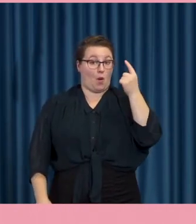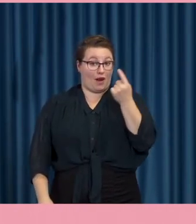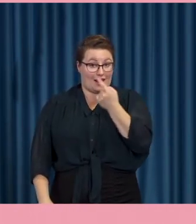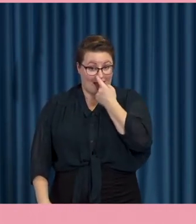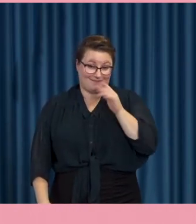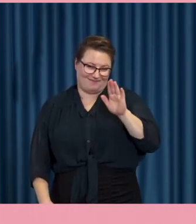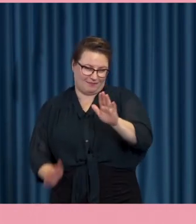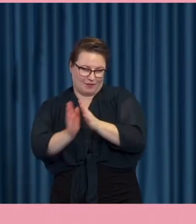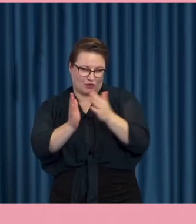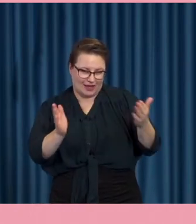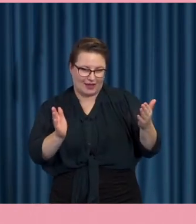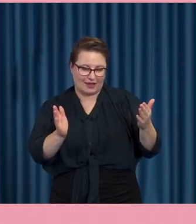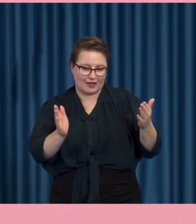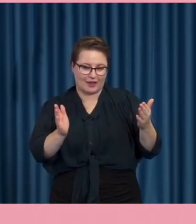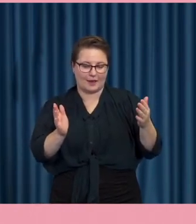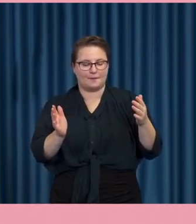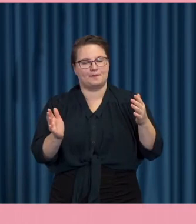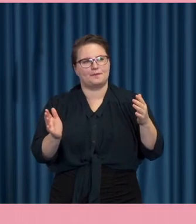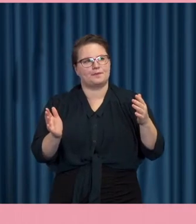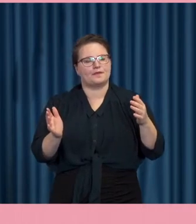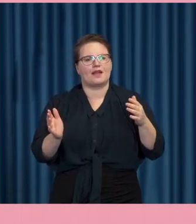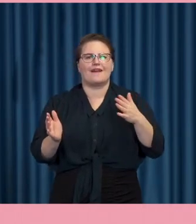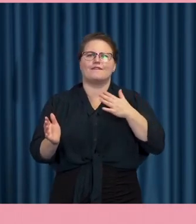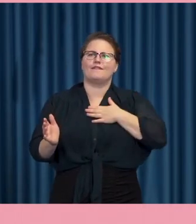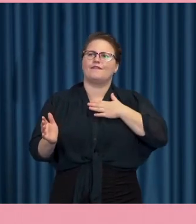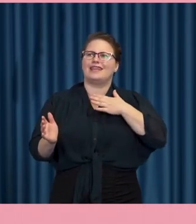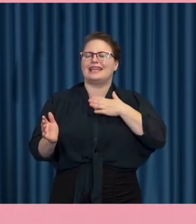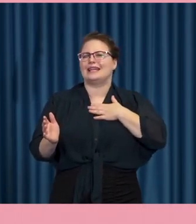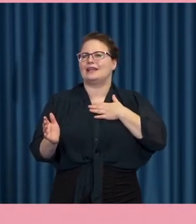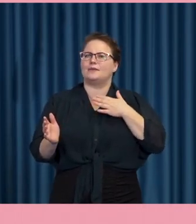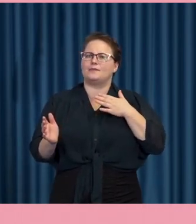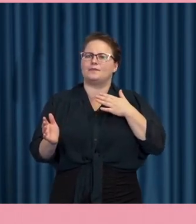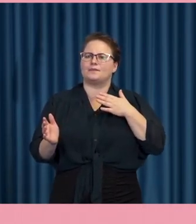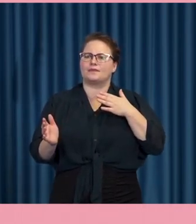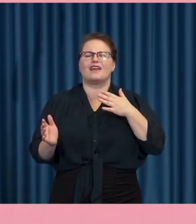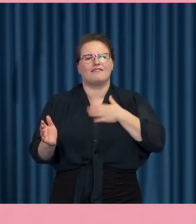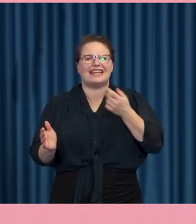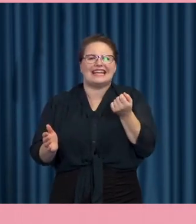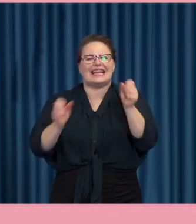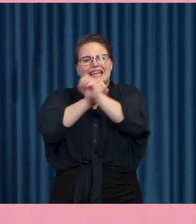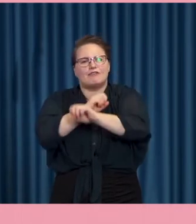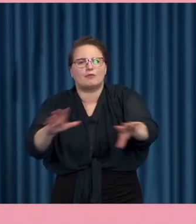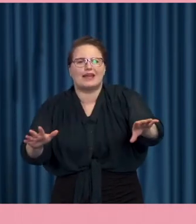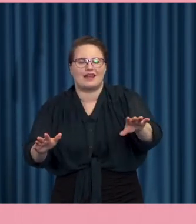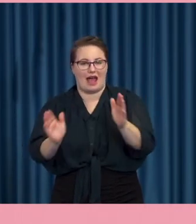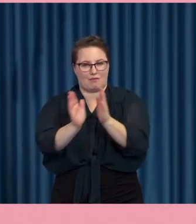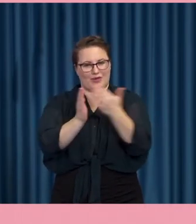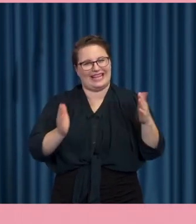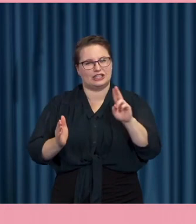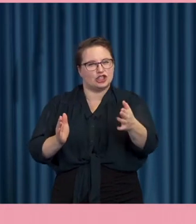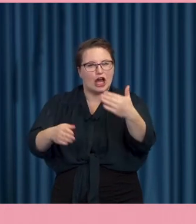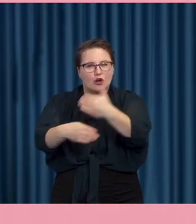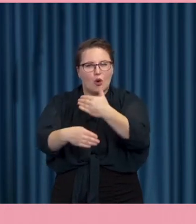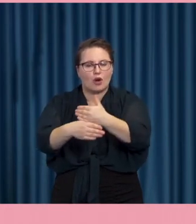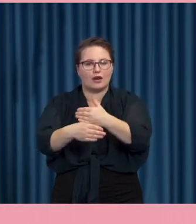Bollernäs bibliotek de ville informera lite om bibliotekens nya roll. Det här som ligger